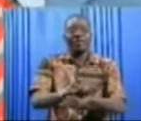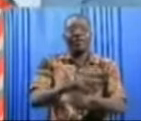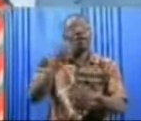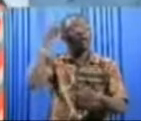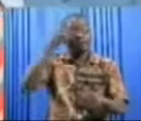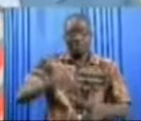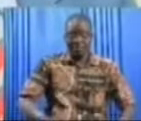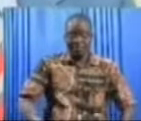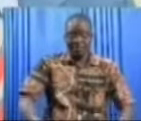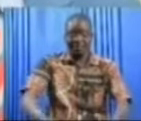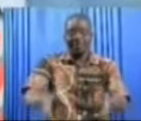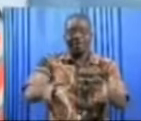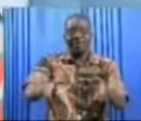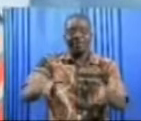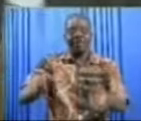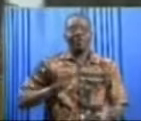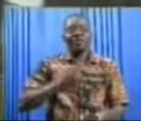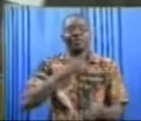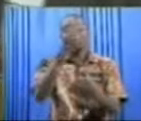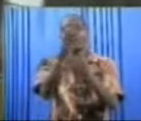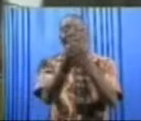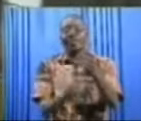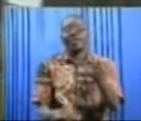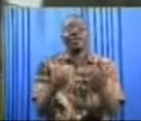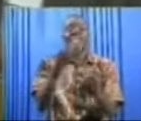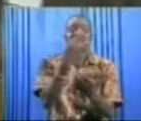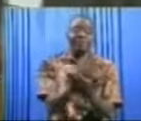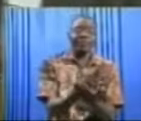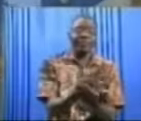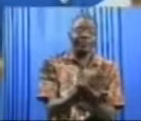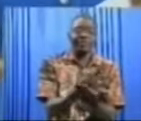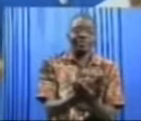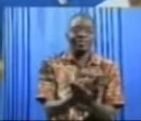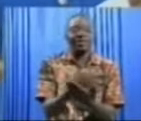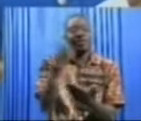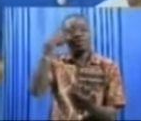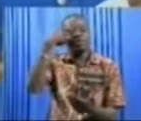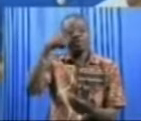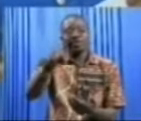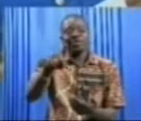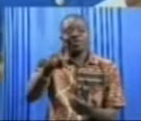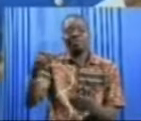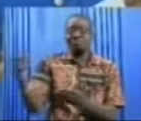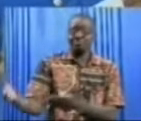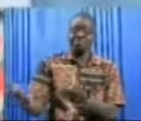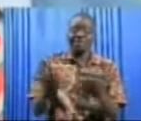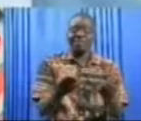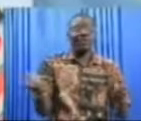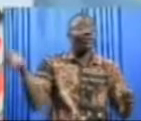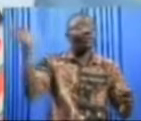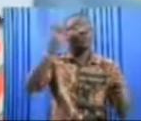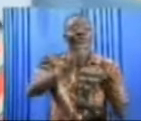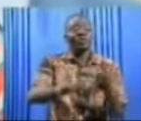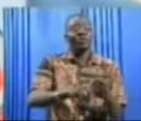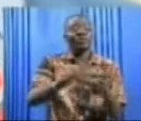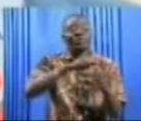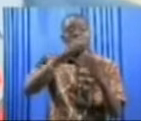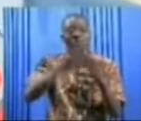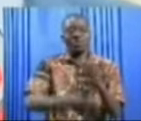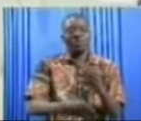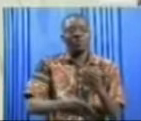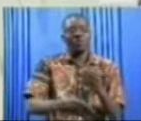-chemin, nous allons manquer de ressources financières pour l'amener jusqu'au bout. Parce qu'il est